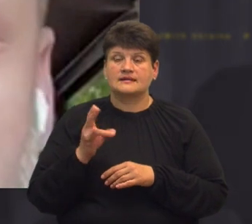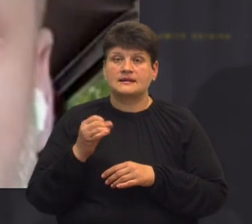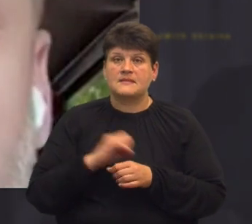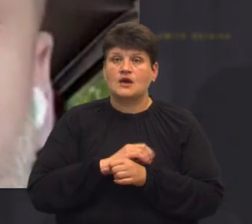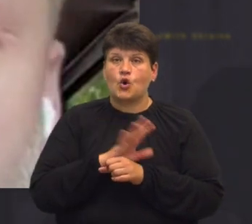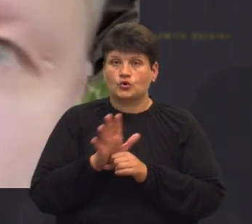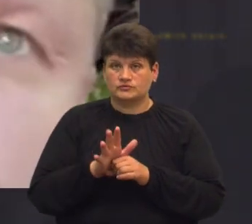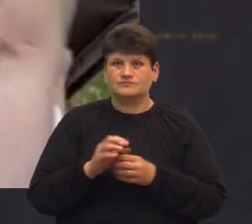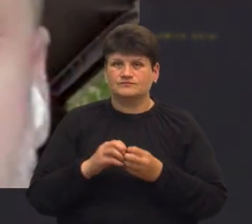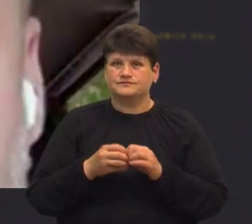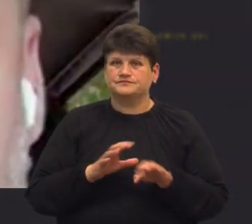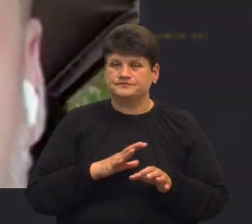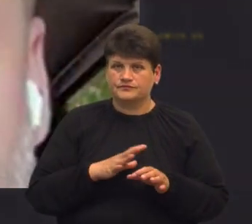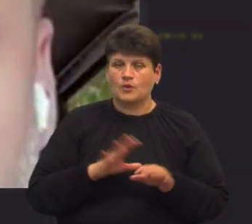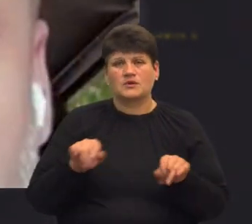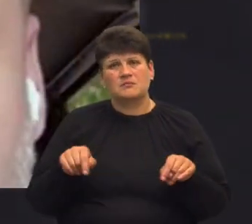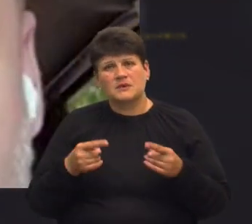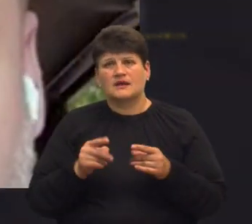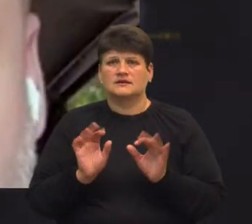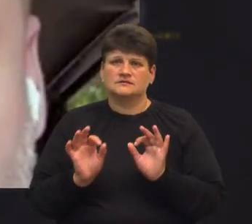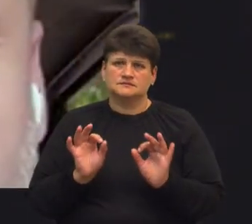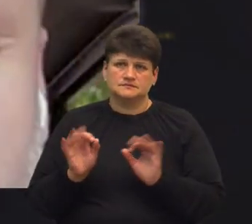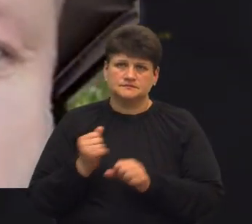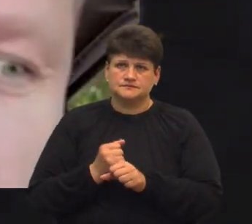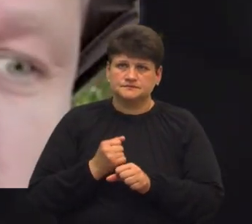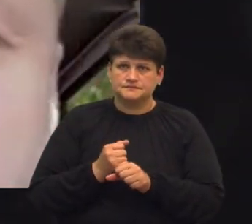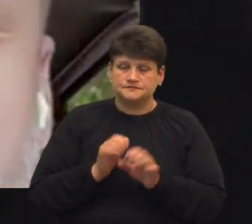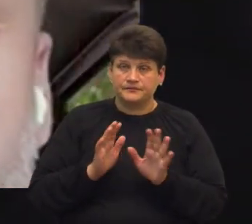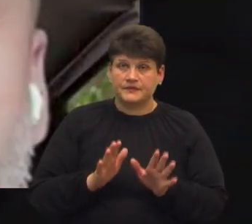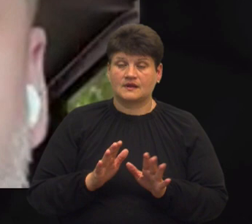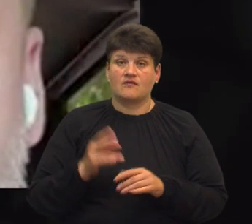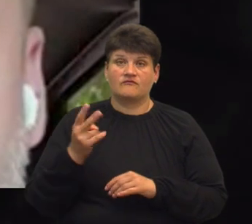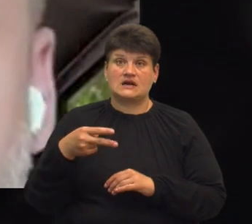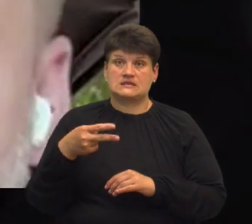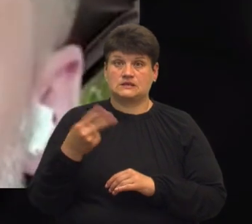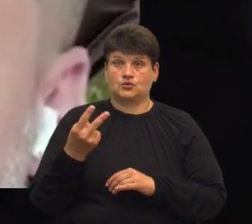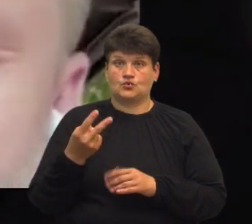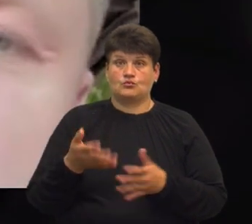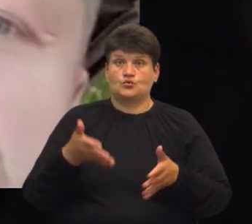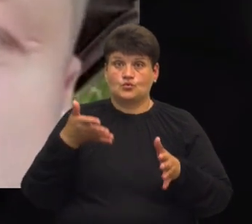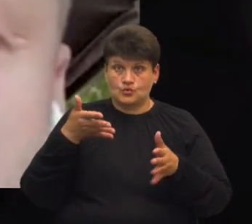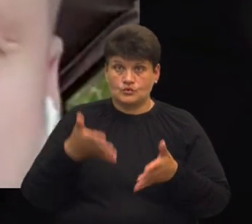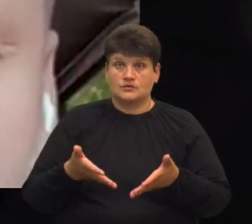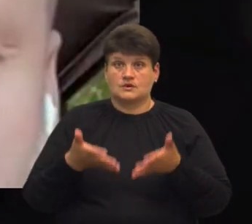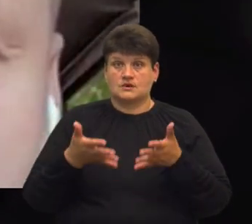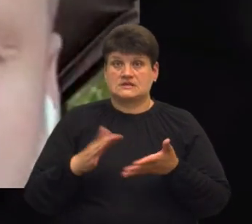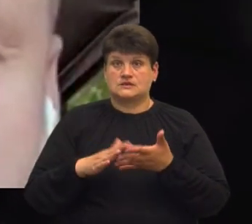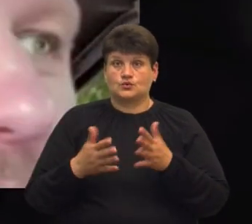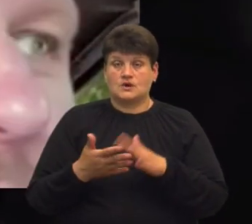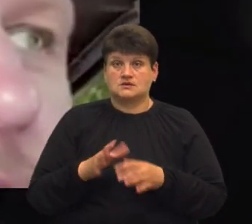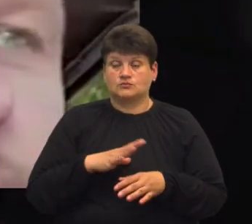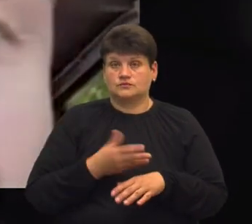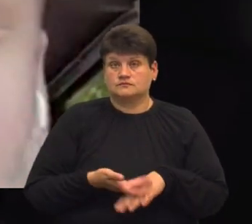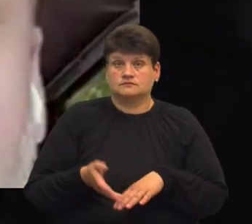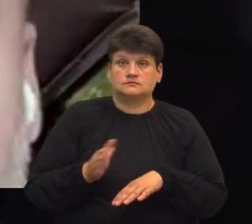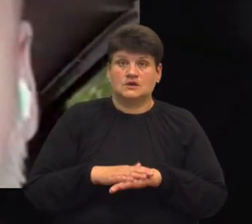суттєво, потім ми відновили в нормальний тем будівництво, набрали. Ну і у 22-му зрозуміло, що ситуація була критична.